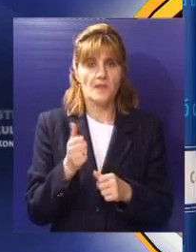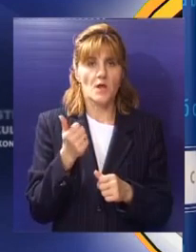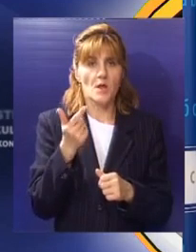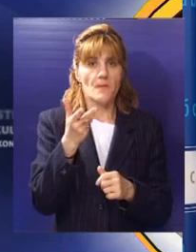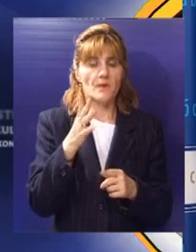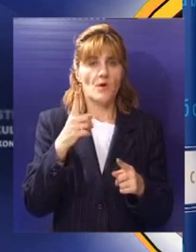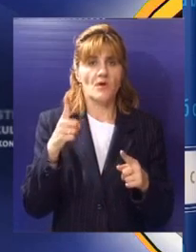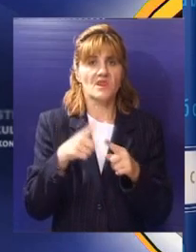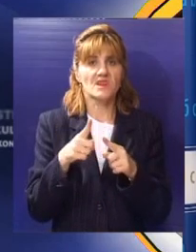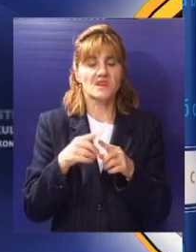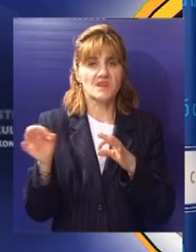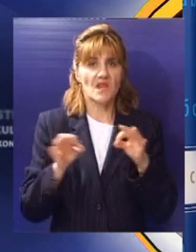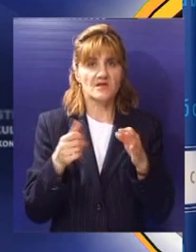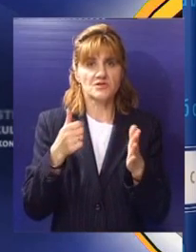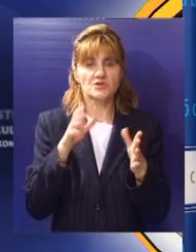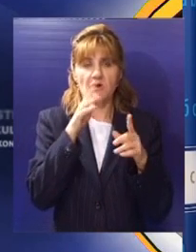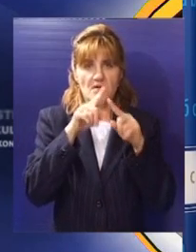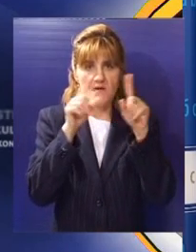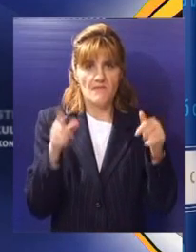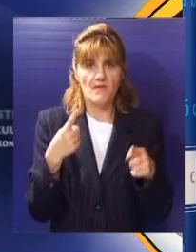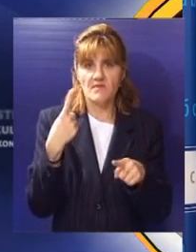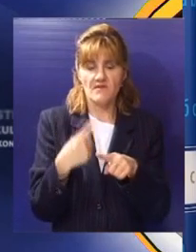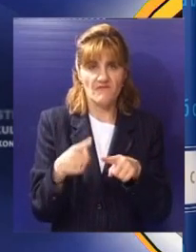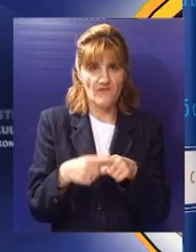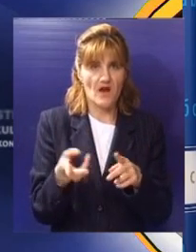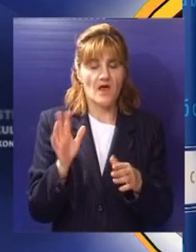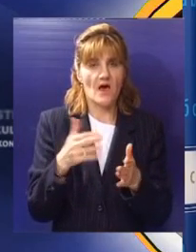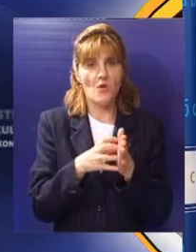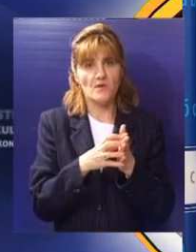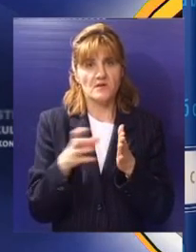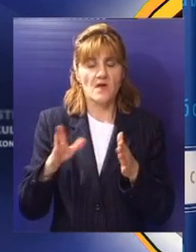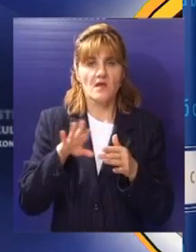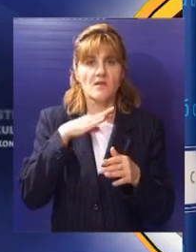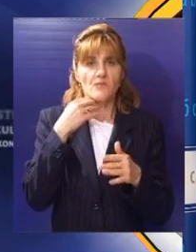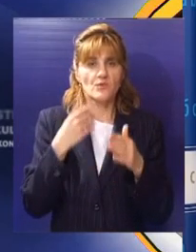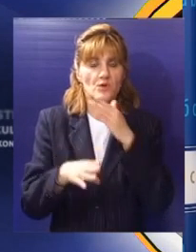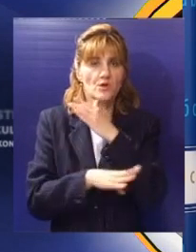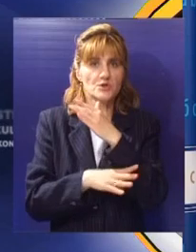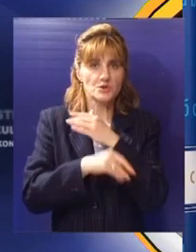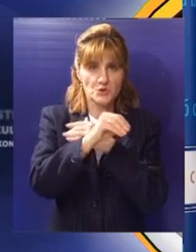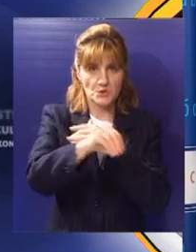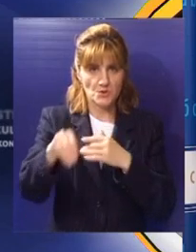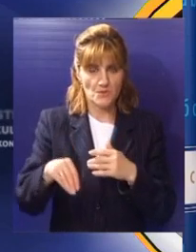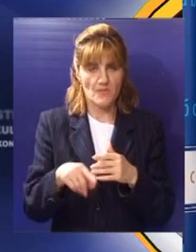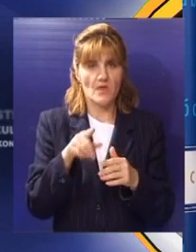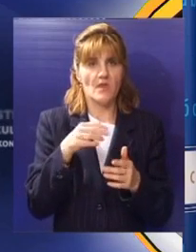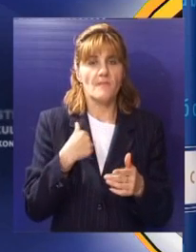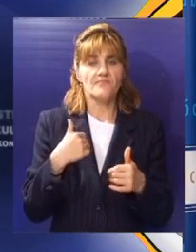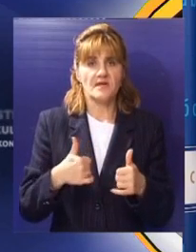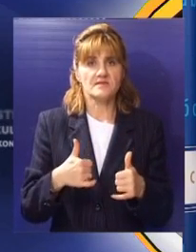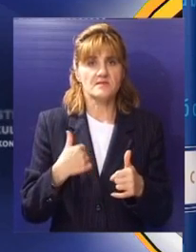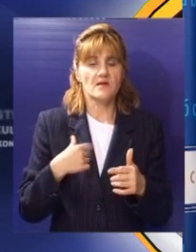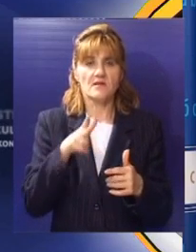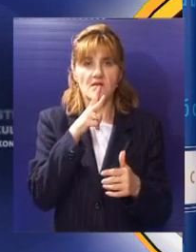dokumentacija koja nedostaje da bi se nastavila sadnja vetrozaštitnih poseva u fazi je naručivanja te se